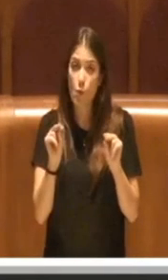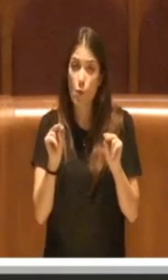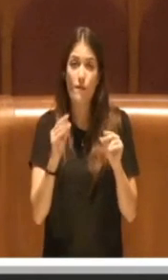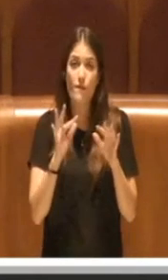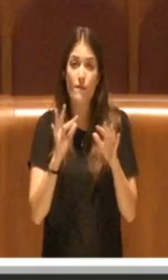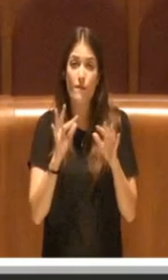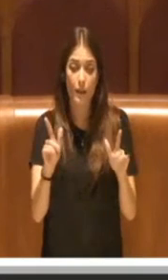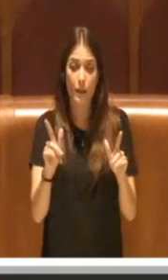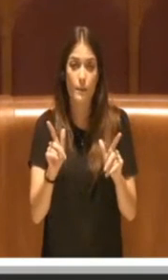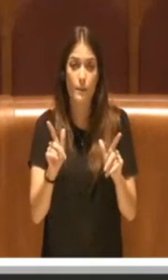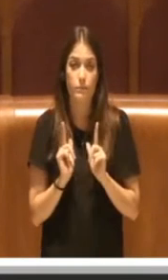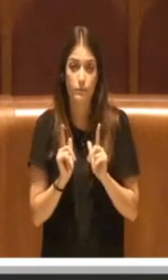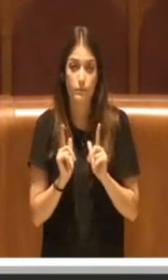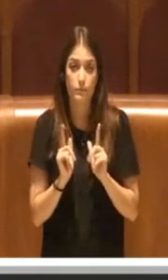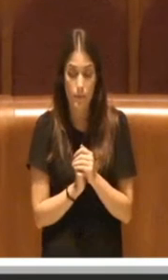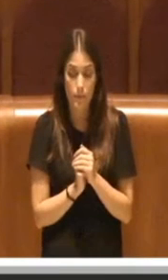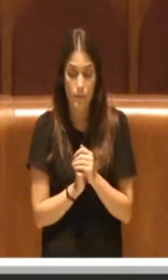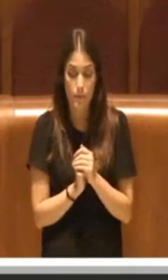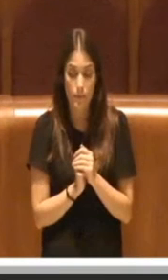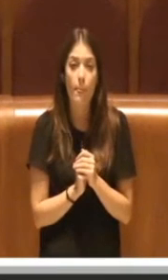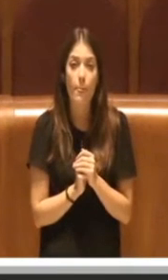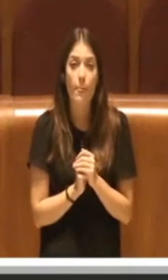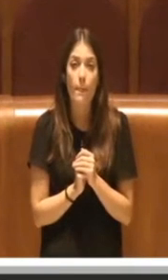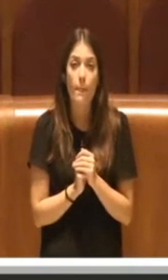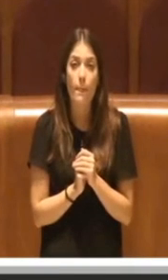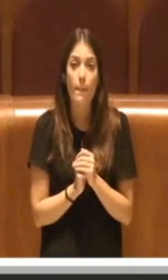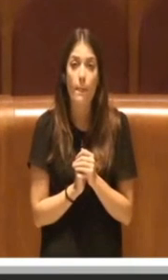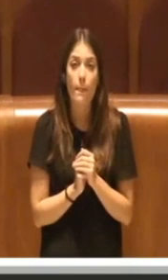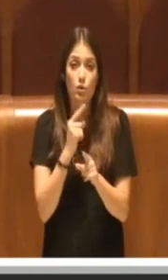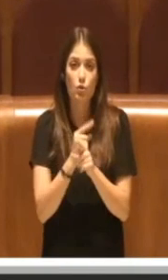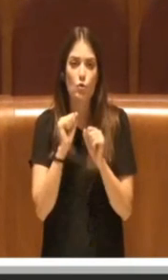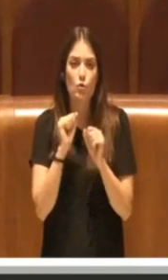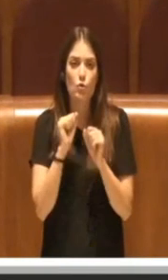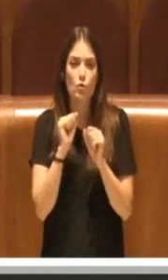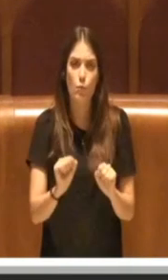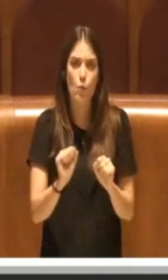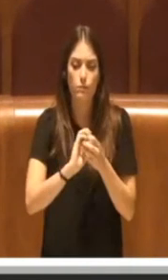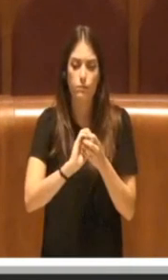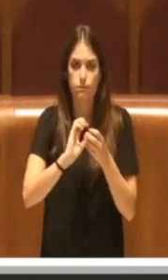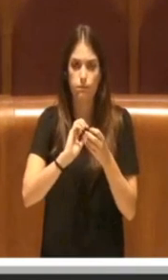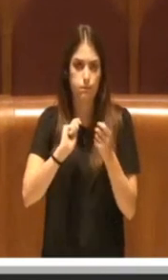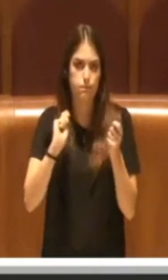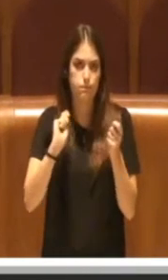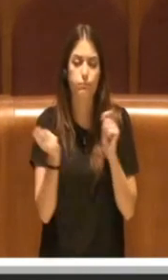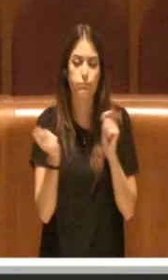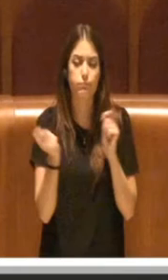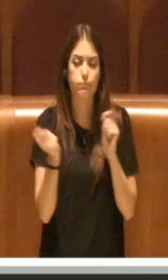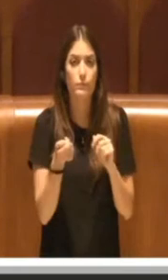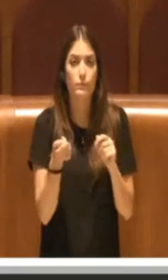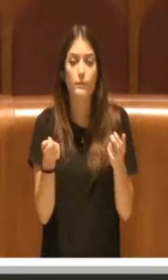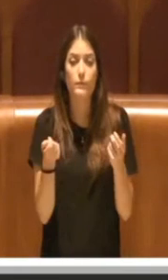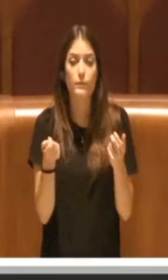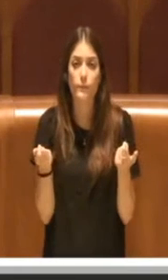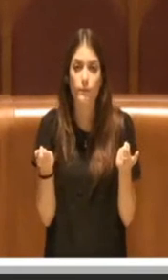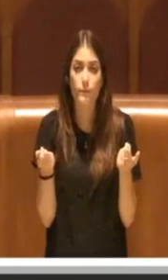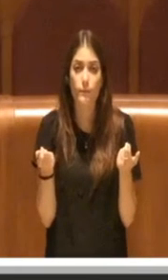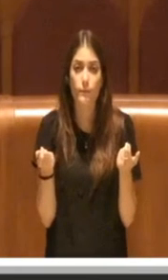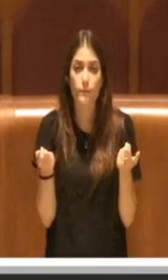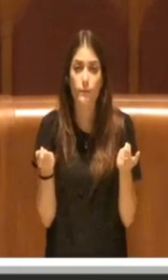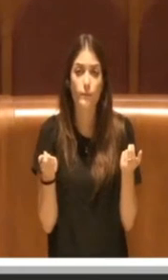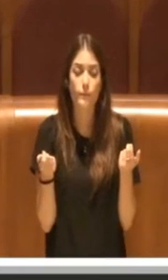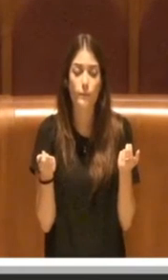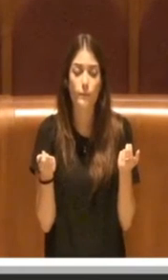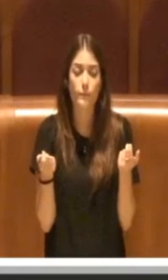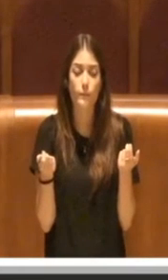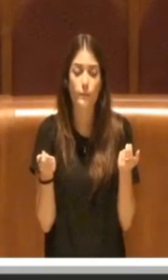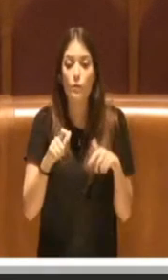ha riservato, perché le esigenze potrebbero essere mutate e perché nel frattempo stiamo comunque cercando